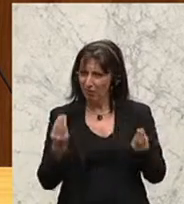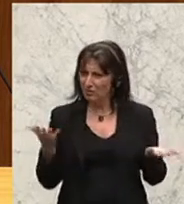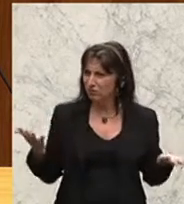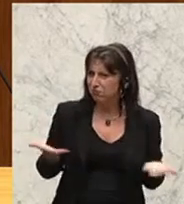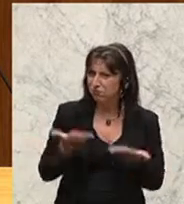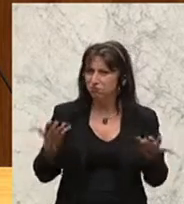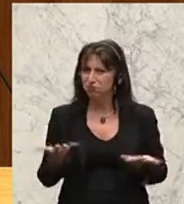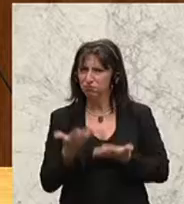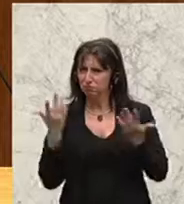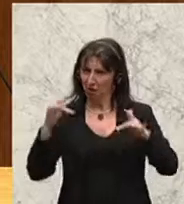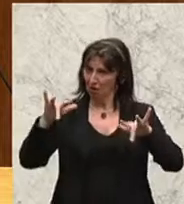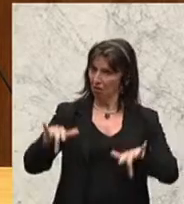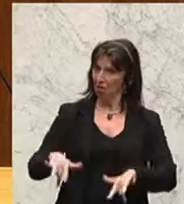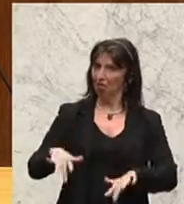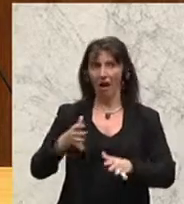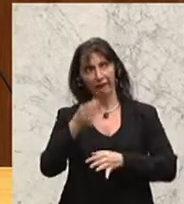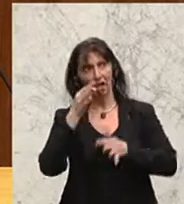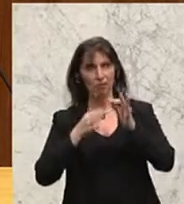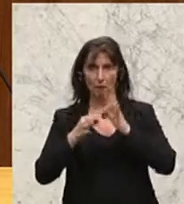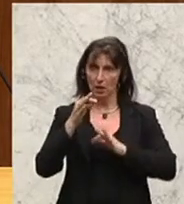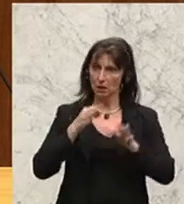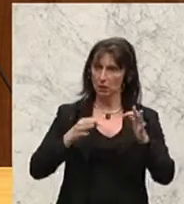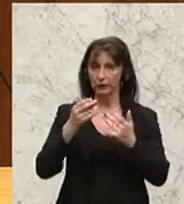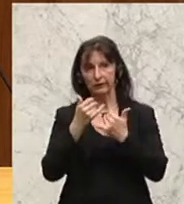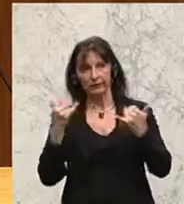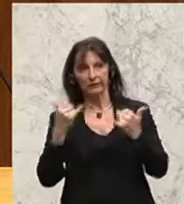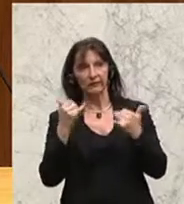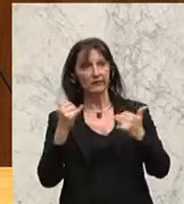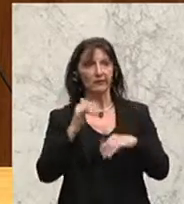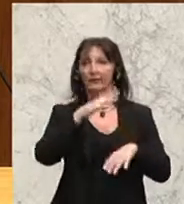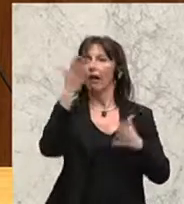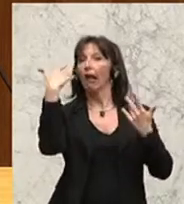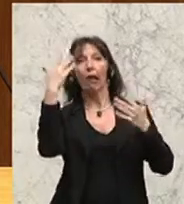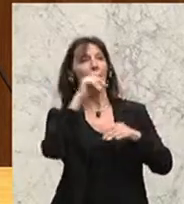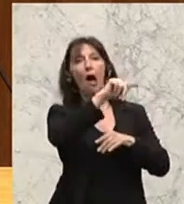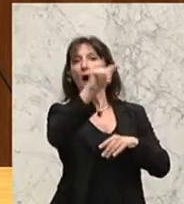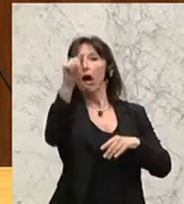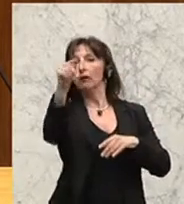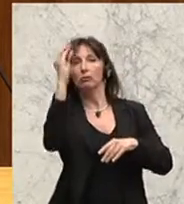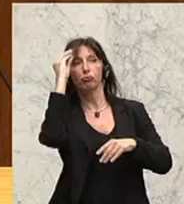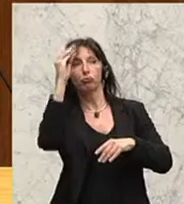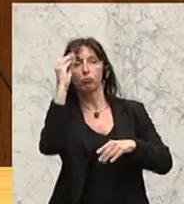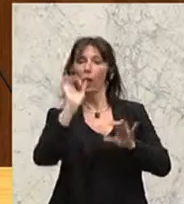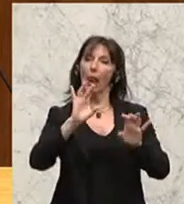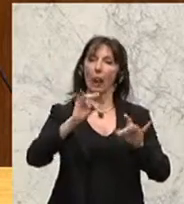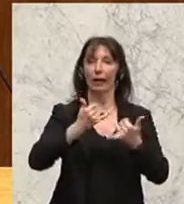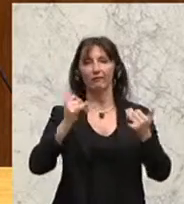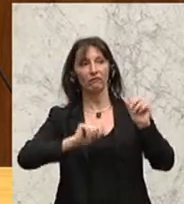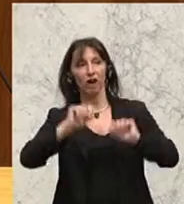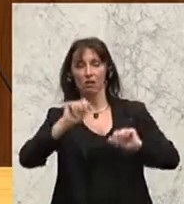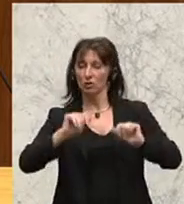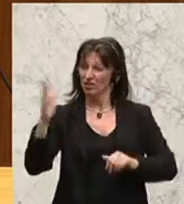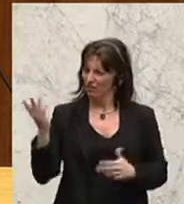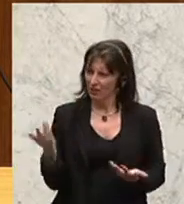irgendwelche Geheiminformationen? Über die Schule in Hintertupfing. Und was der Lehrer dort falsch macht. Na, glauben Sie nicht, dass das der